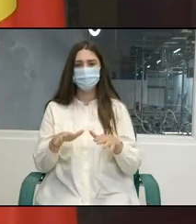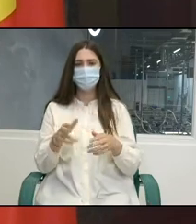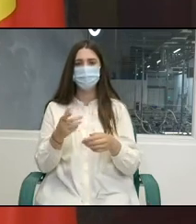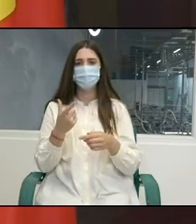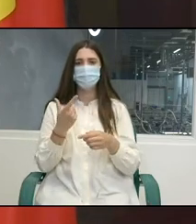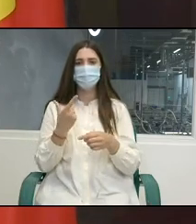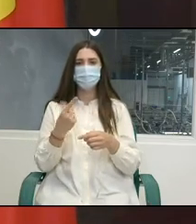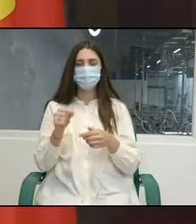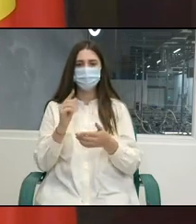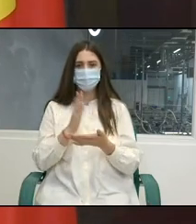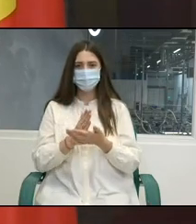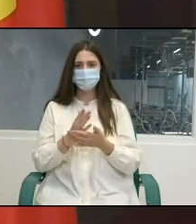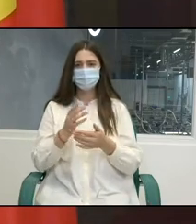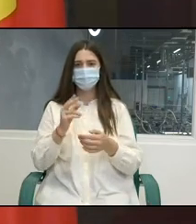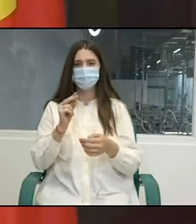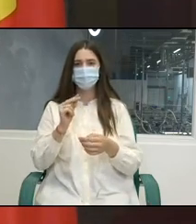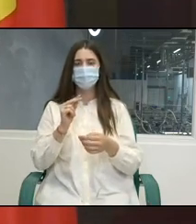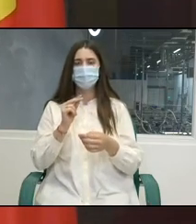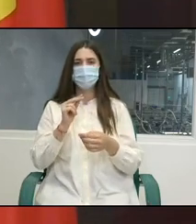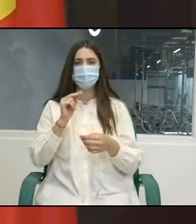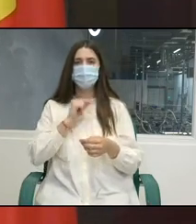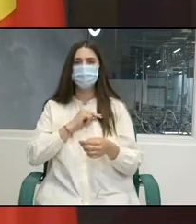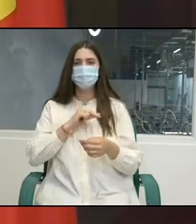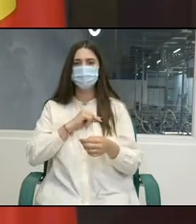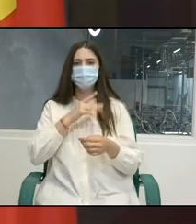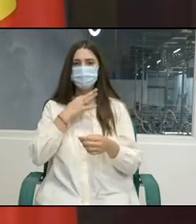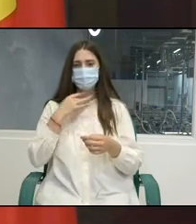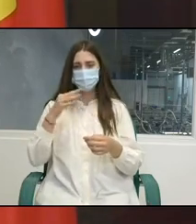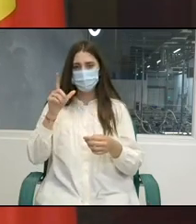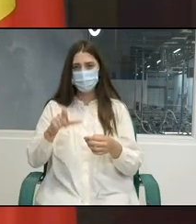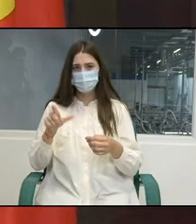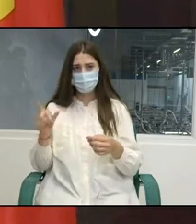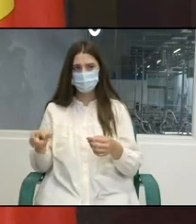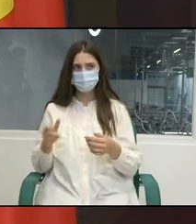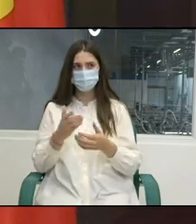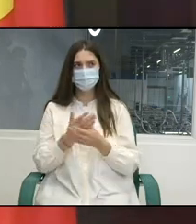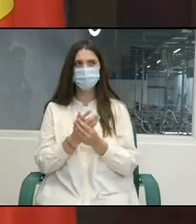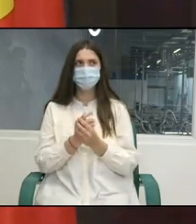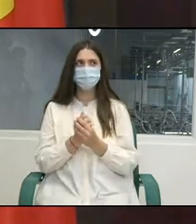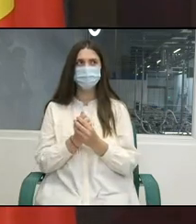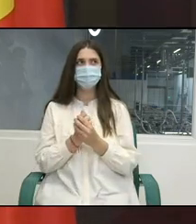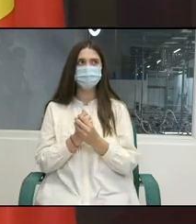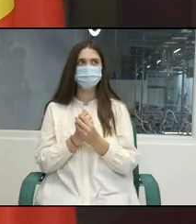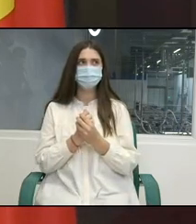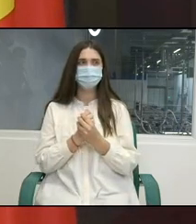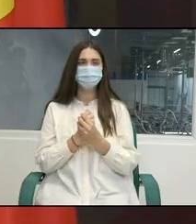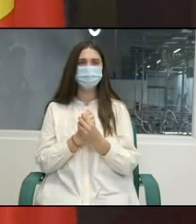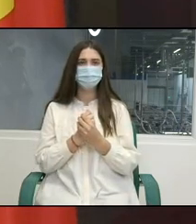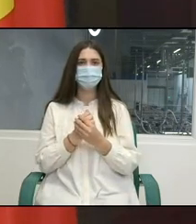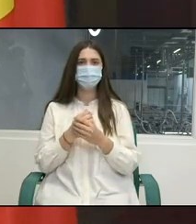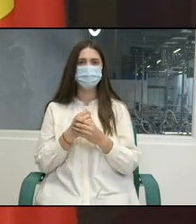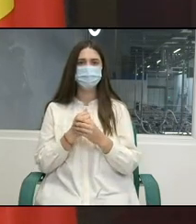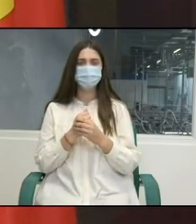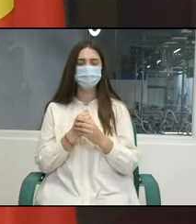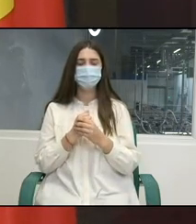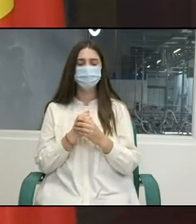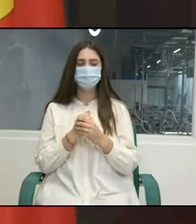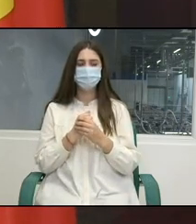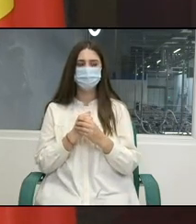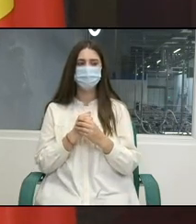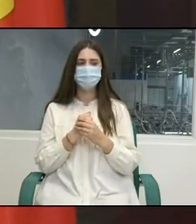instanță pentru că ne-am dorit să fim mai aproape de beneficiarii noștri, unii dintre aceștia